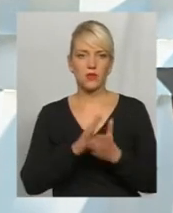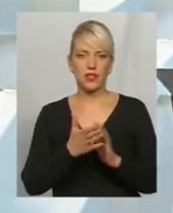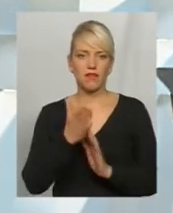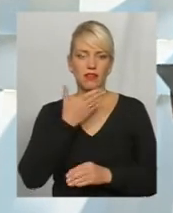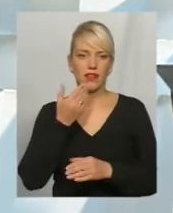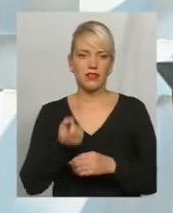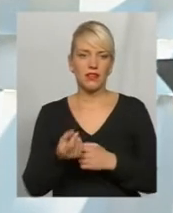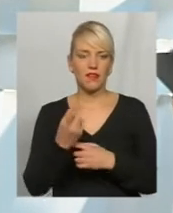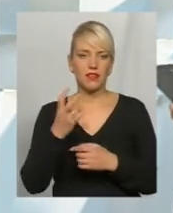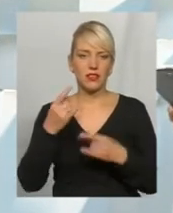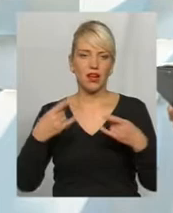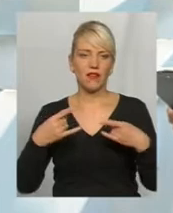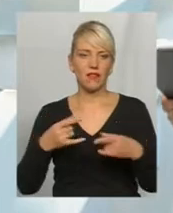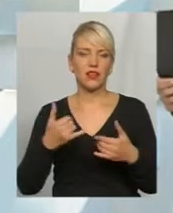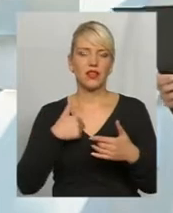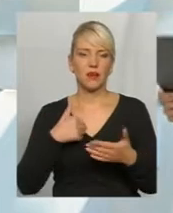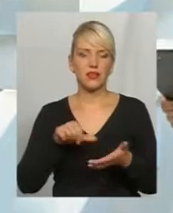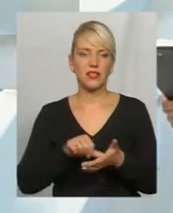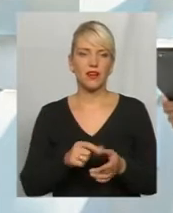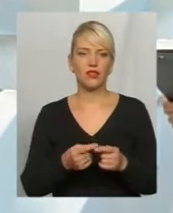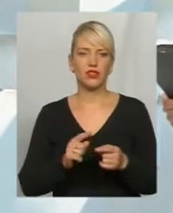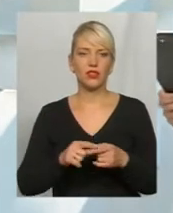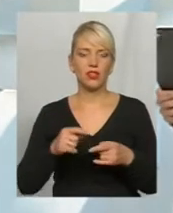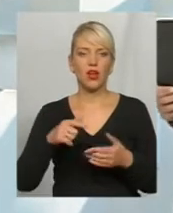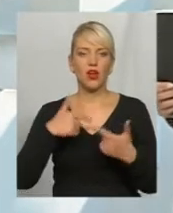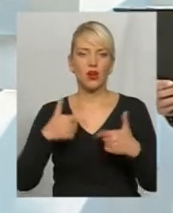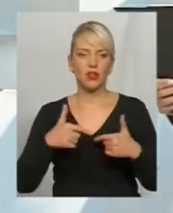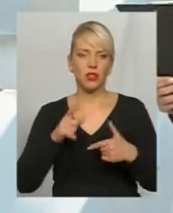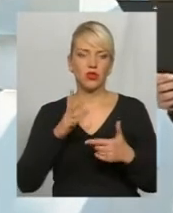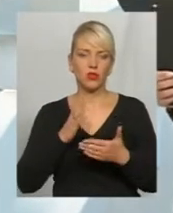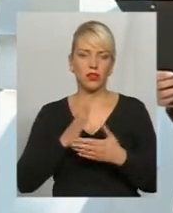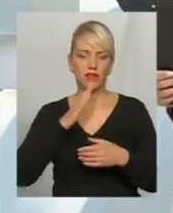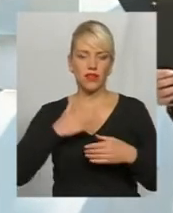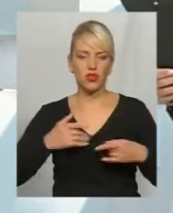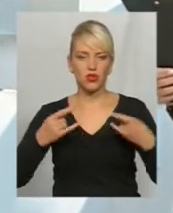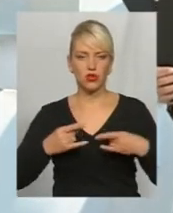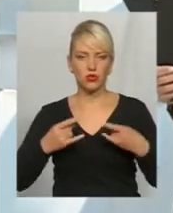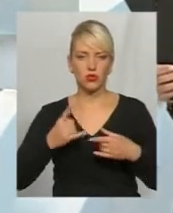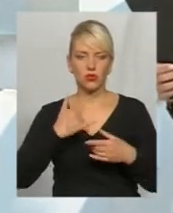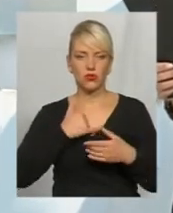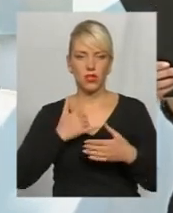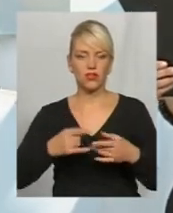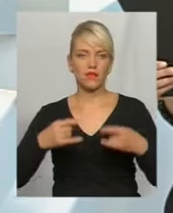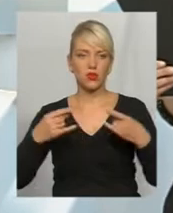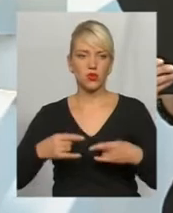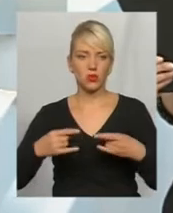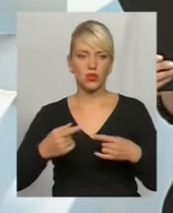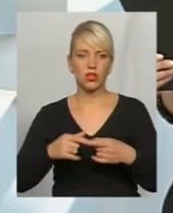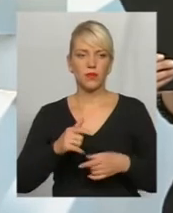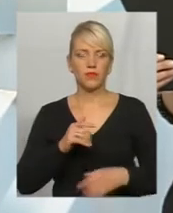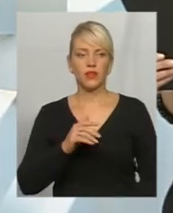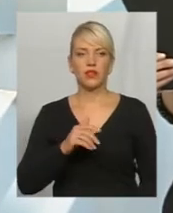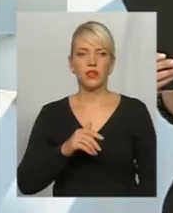ефір, тому я представлю тих гостей, які є в нашій студії зараз. Отож, знайомтесь, у нашій студії Сергій Голов,